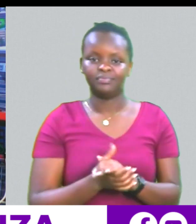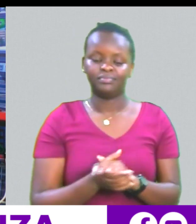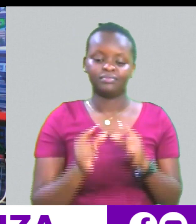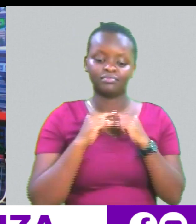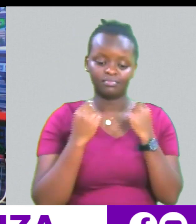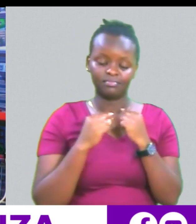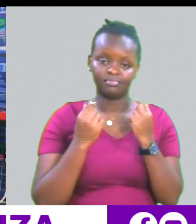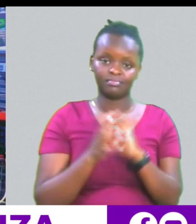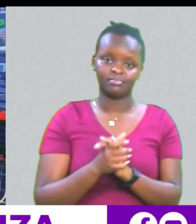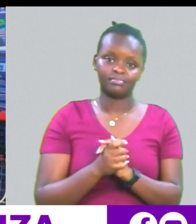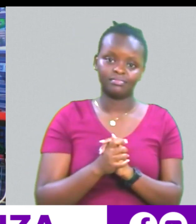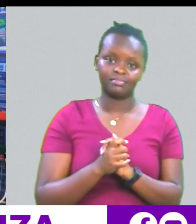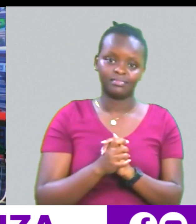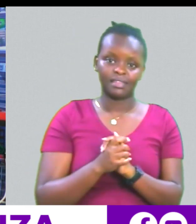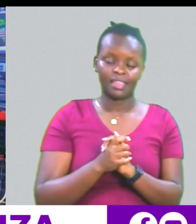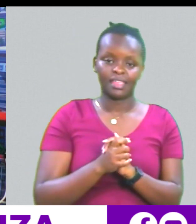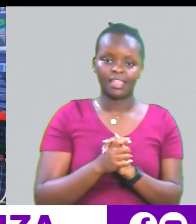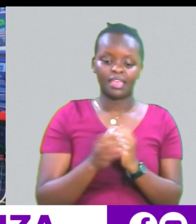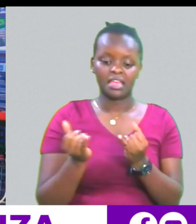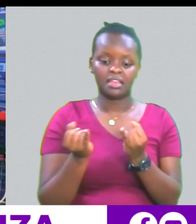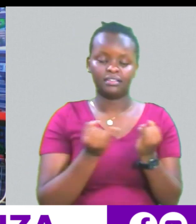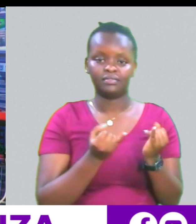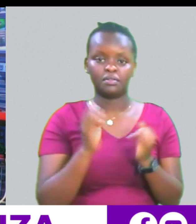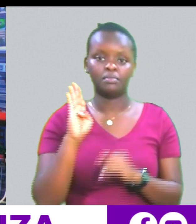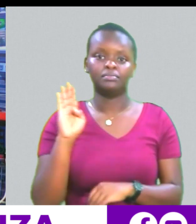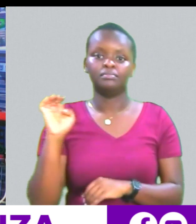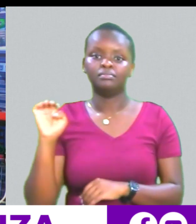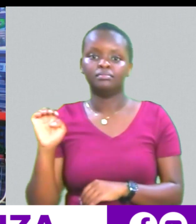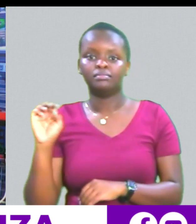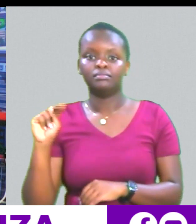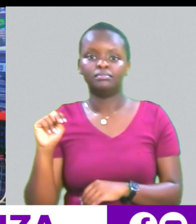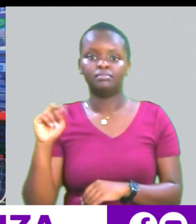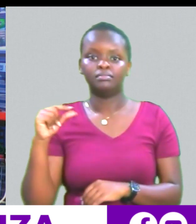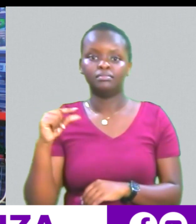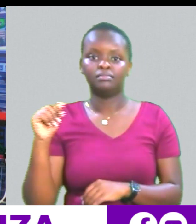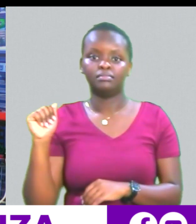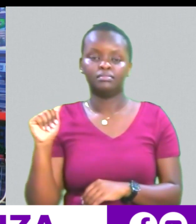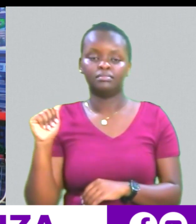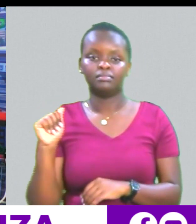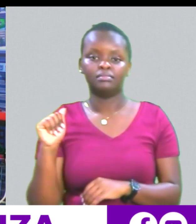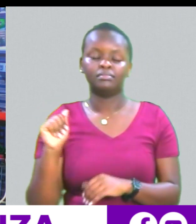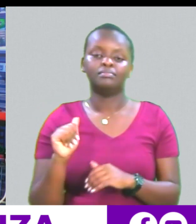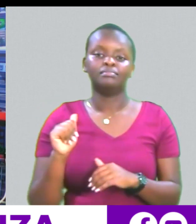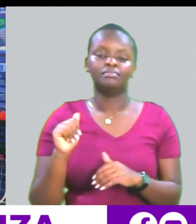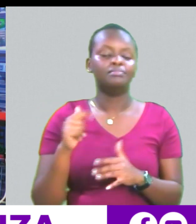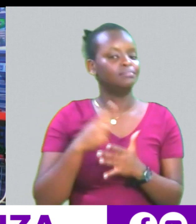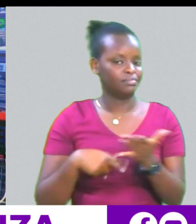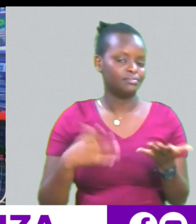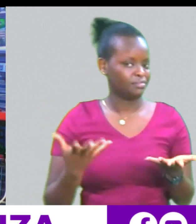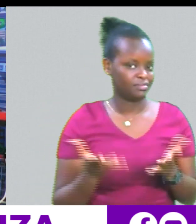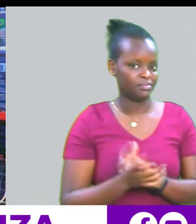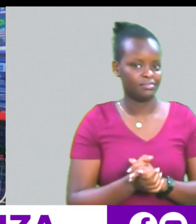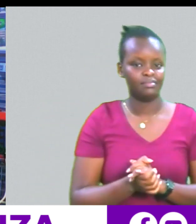coffees Nataku mchanue pia Mbenga Ni chanue ni pia mimi Benga Benga